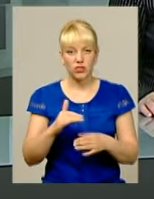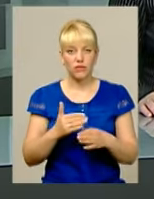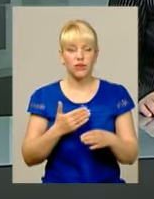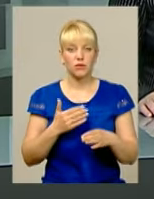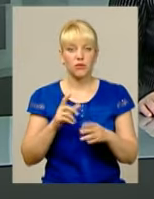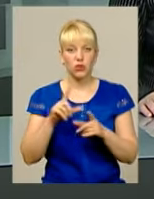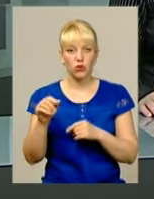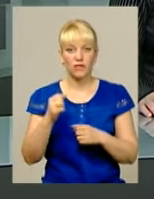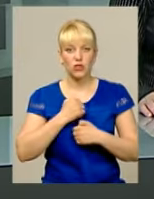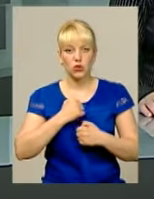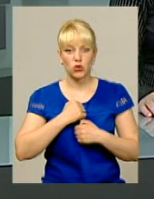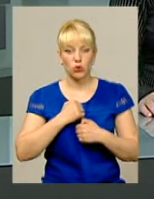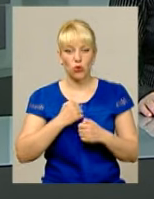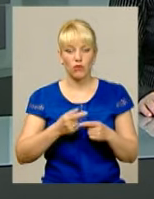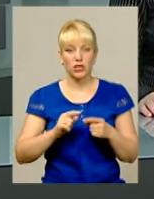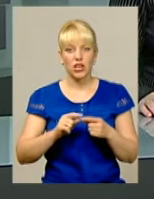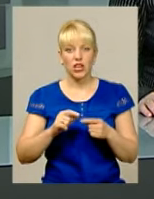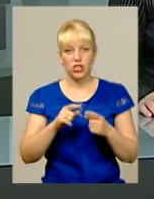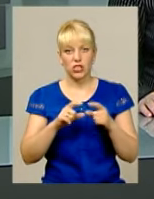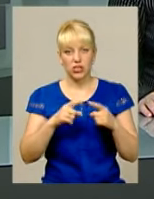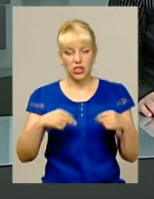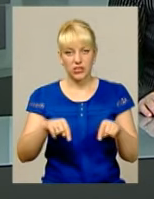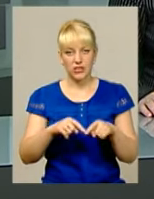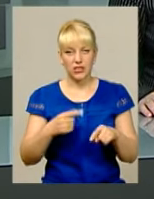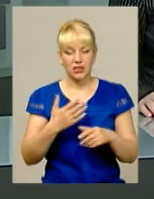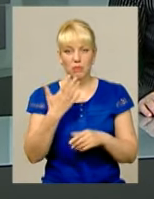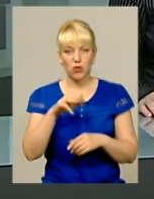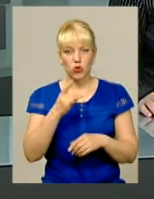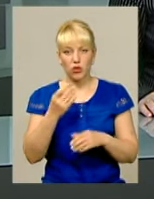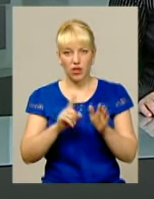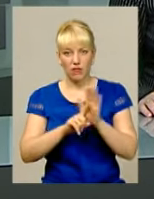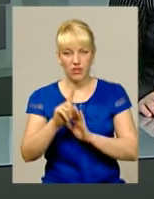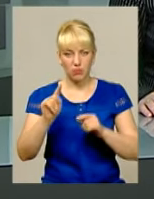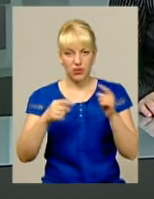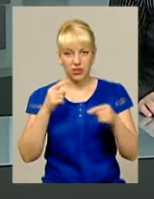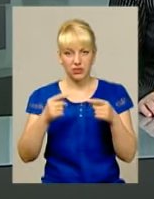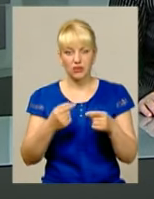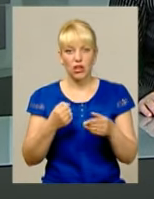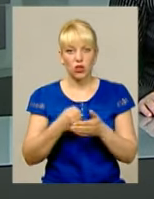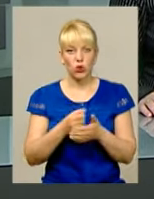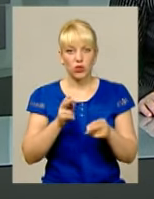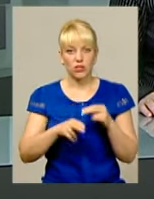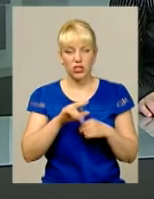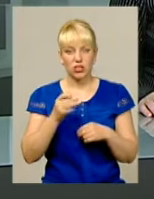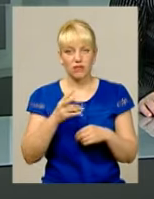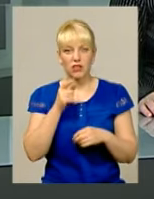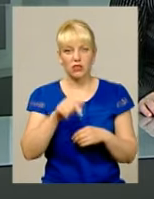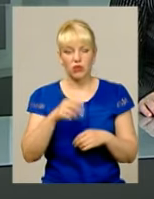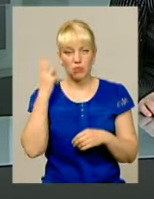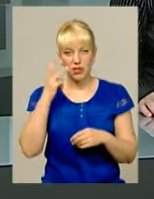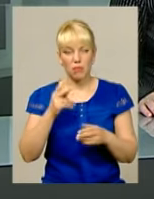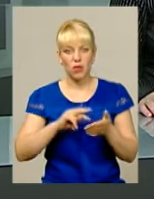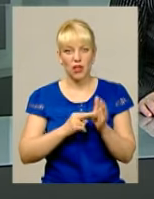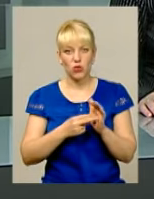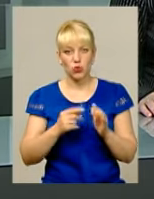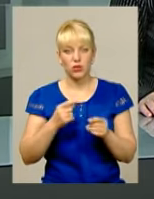Весняний призов стартував 5 травня і триватиме до кінця червня За цей час Хмельниччини планують призвати на службу